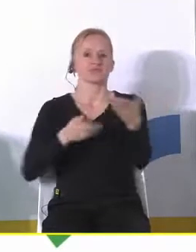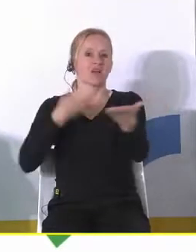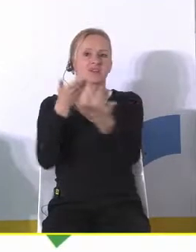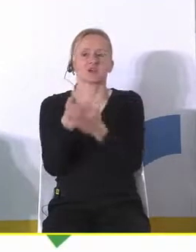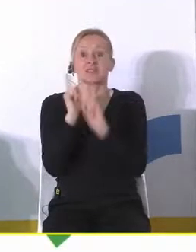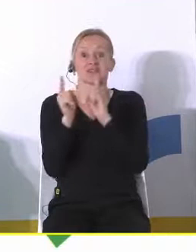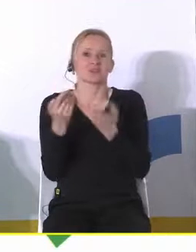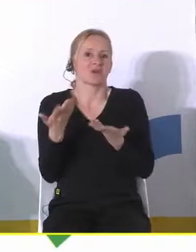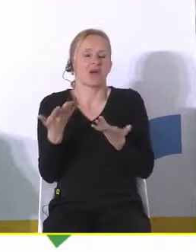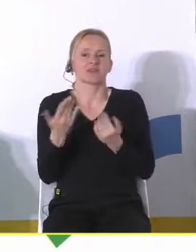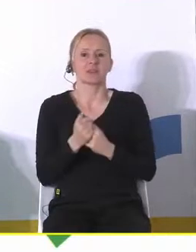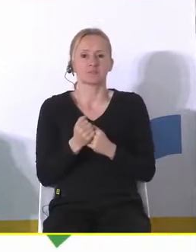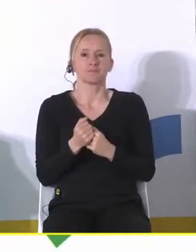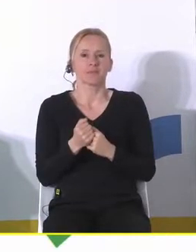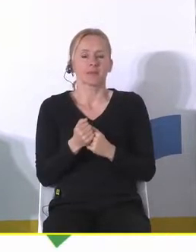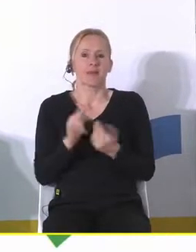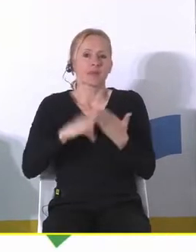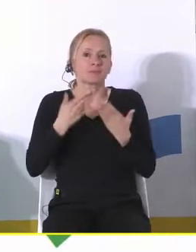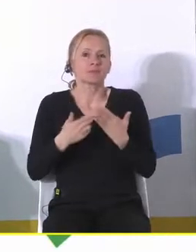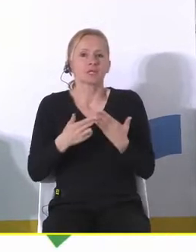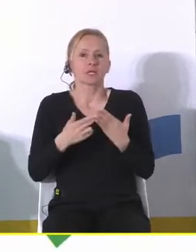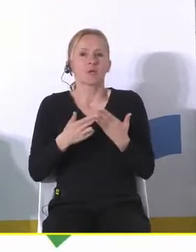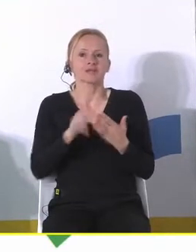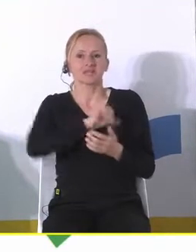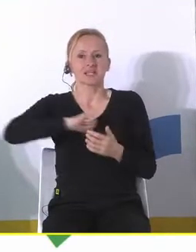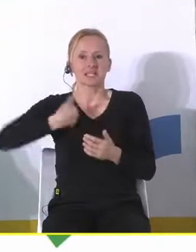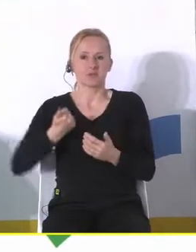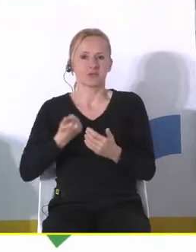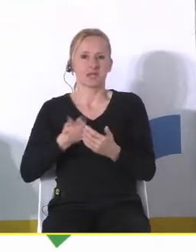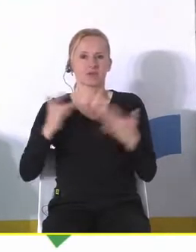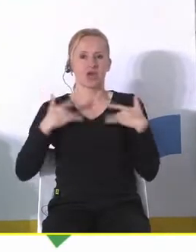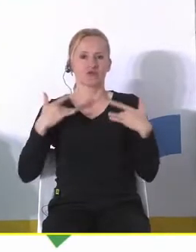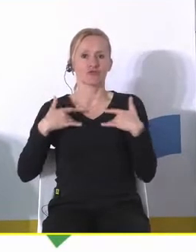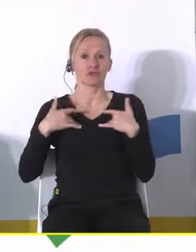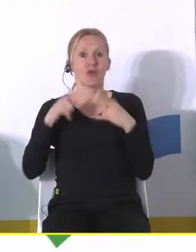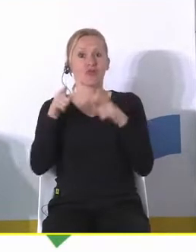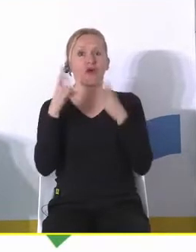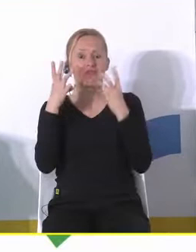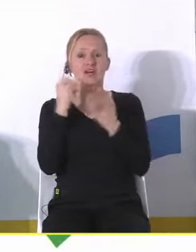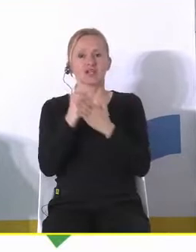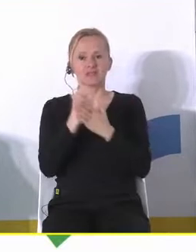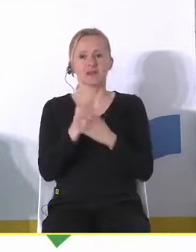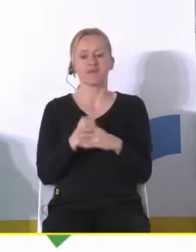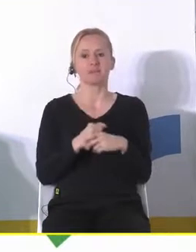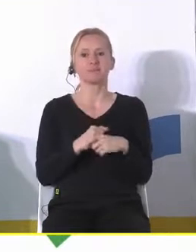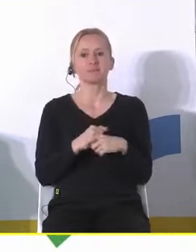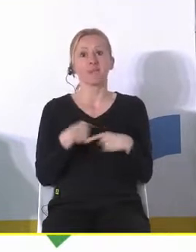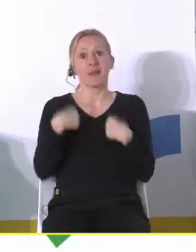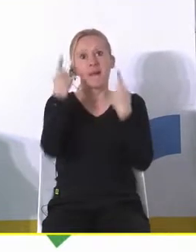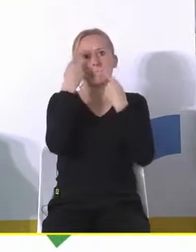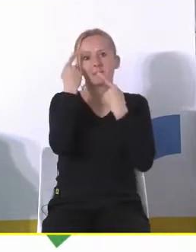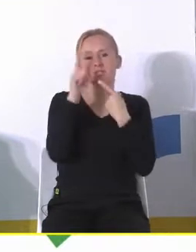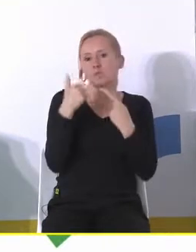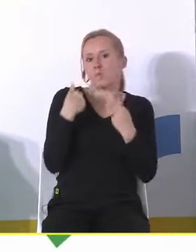szybciej no bo łatwiej jest na przykład się samodzielnie utrzymać to są pewne rzeczy myślę istotne ale o co mi chodzi bo myślę że